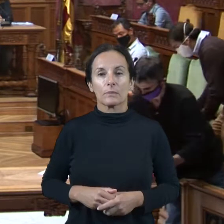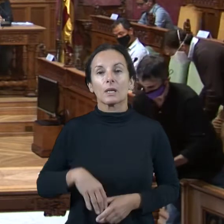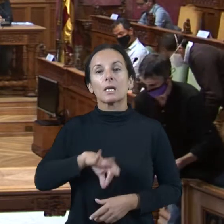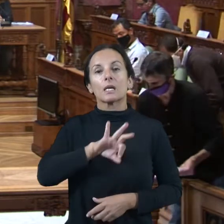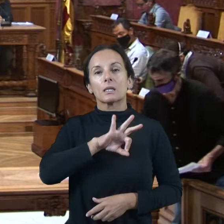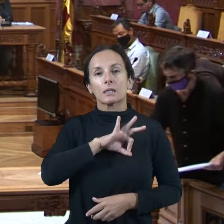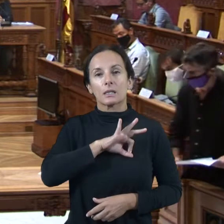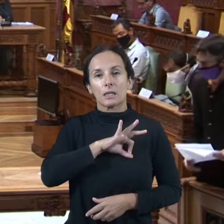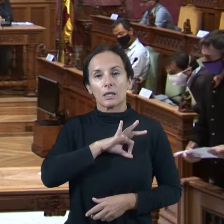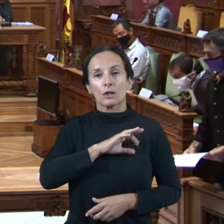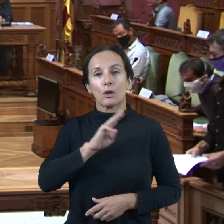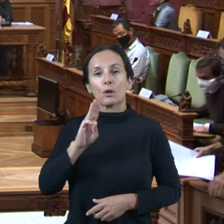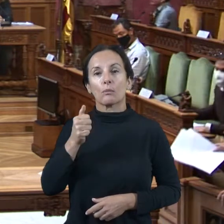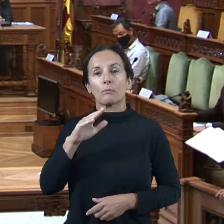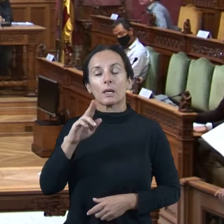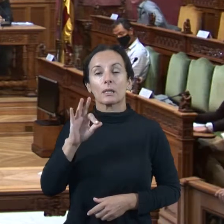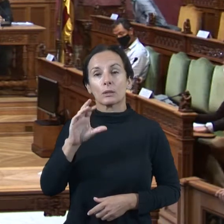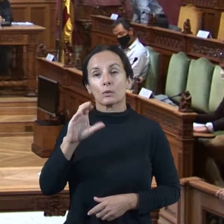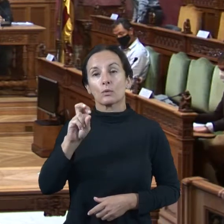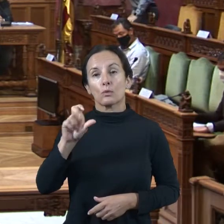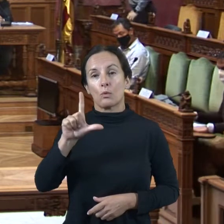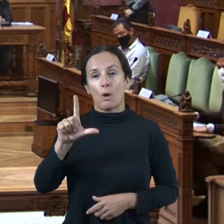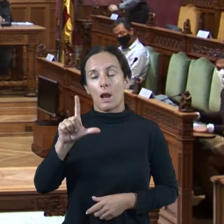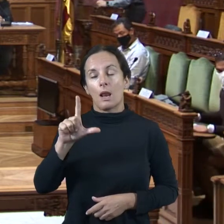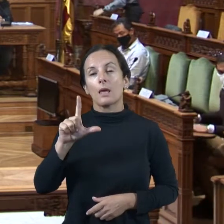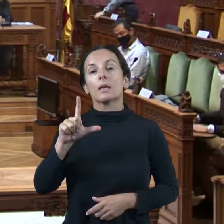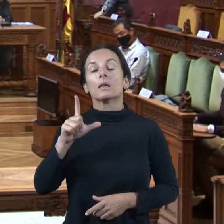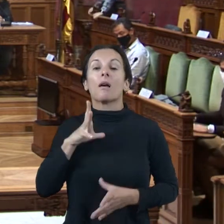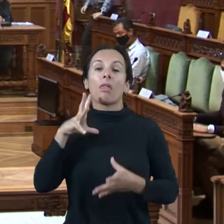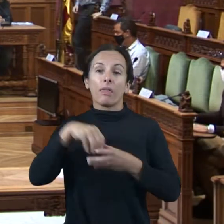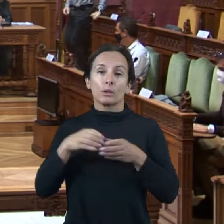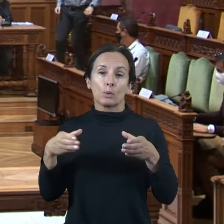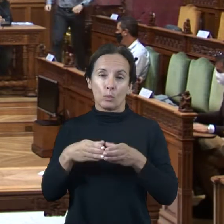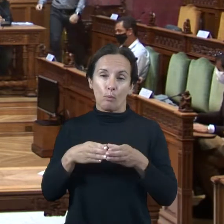El senyor Xavier Pascuet de la Riba, del grup PSOE, del Consell de Mallorca.